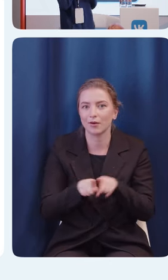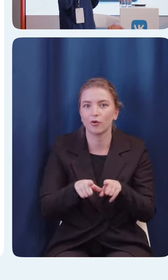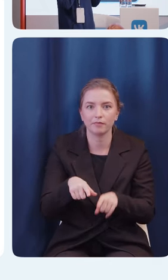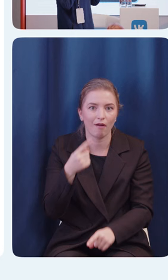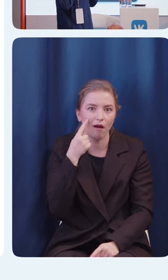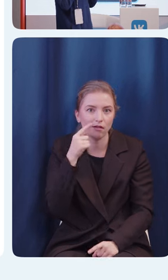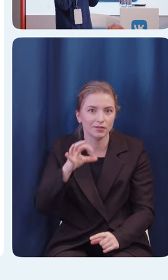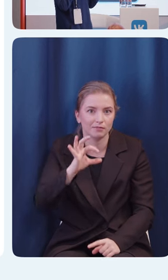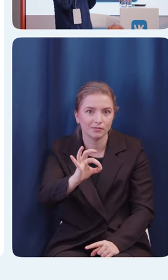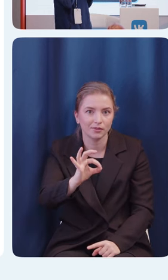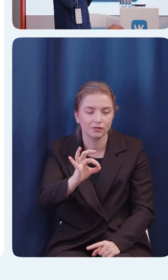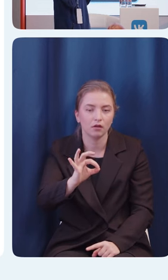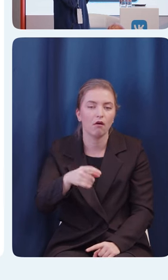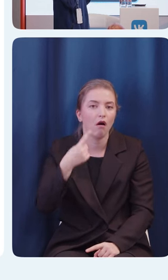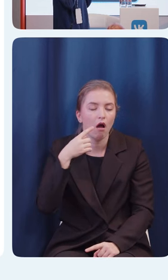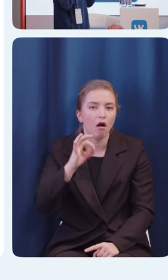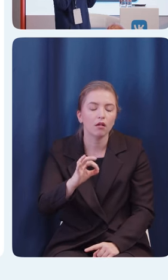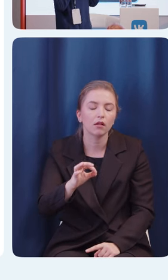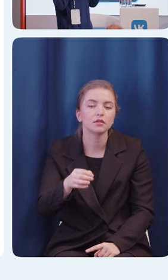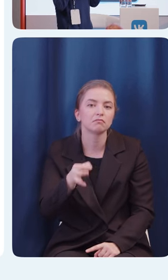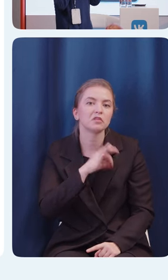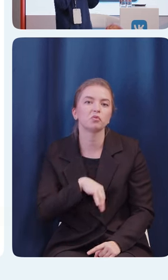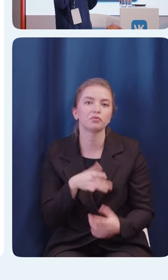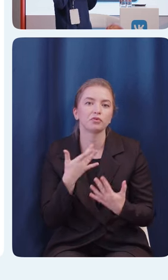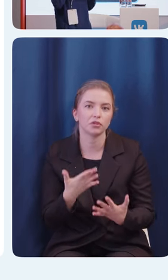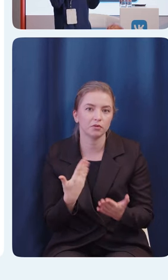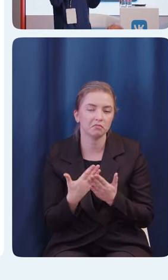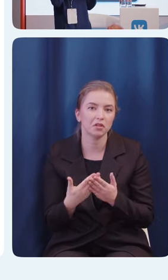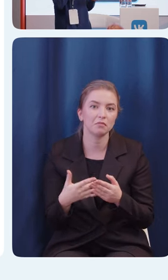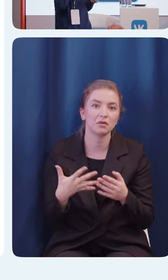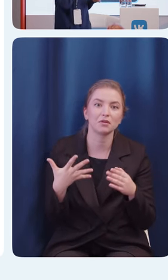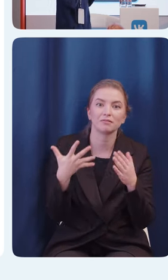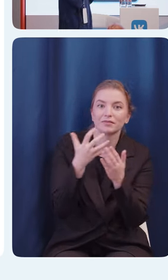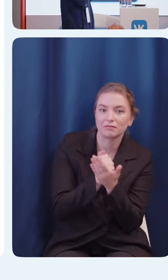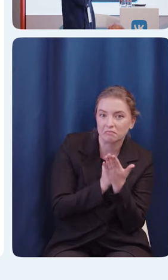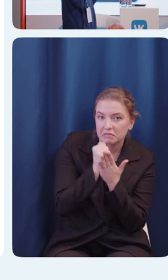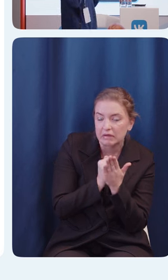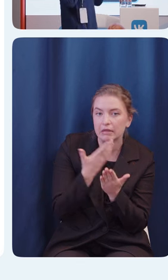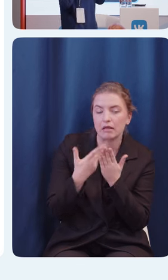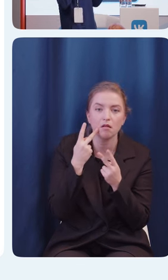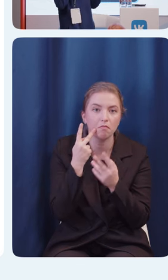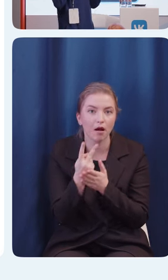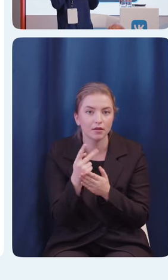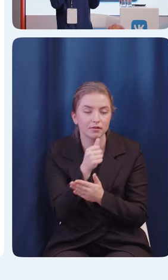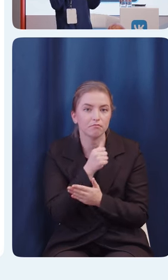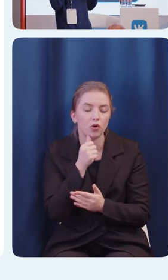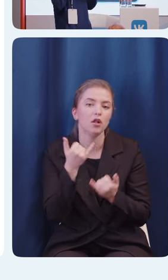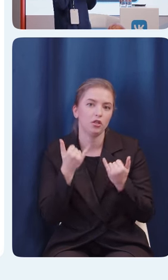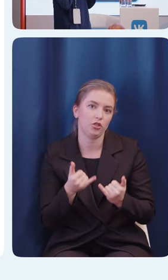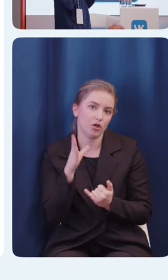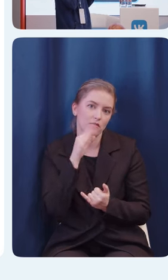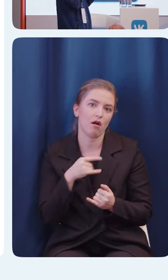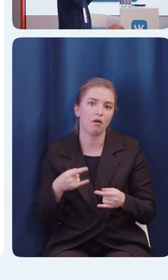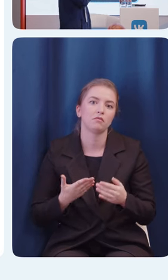который используется для того, чтобы скрыть или показать пароль. Теперь он тоже считывается скринридером,